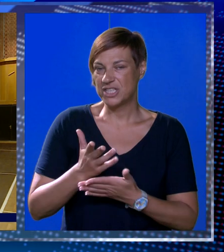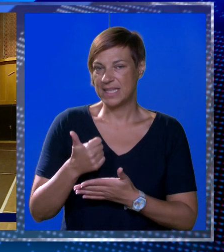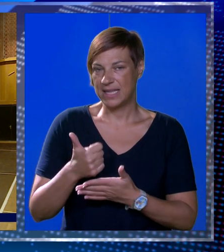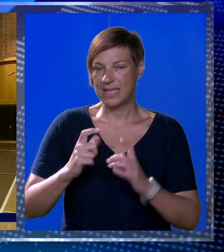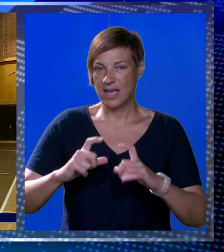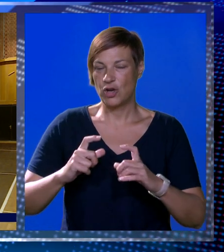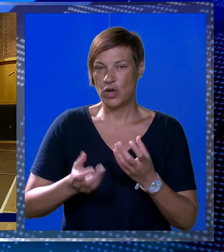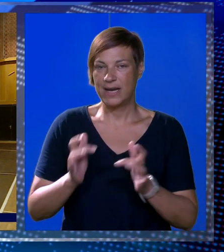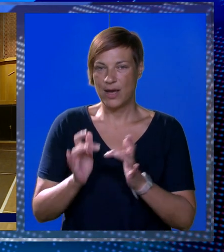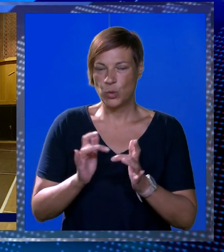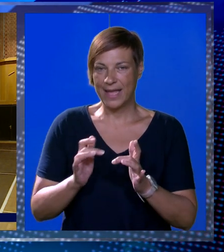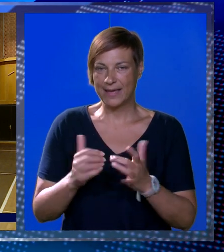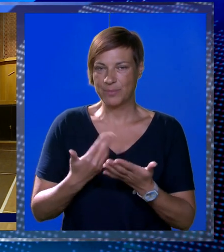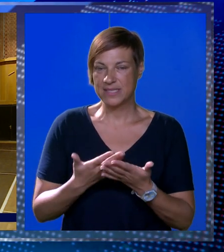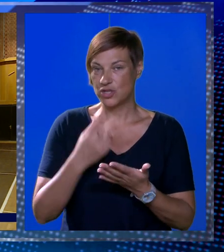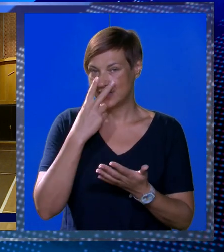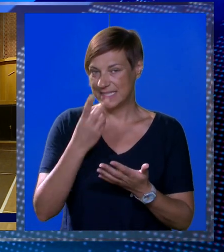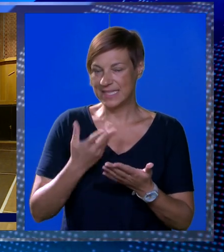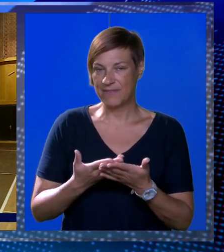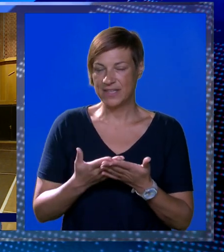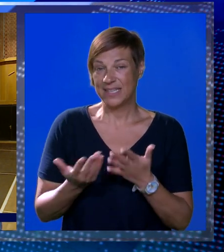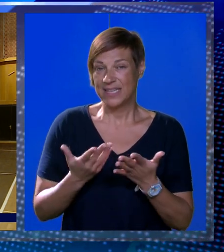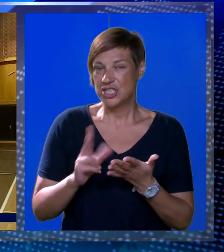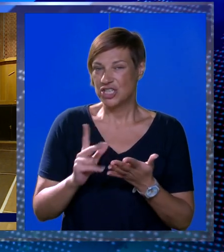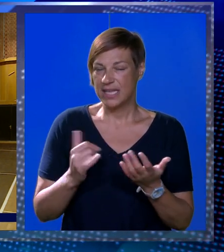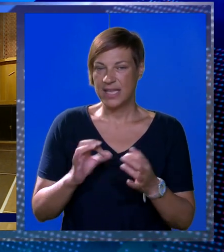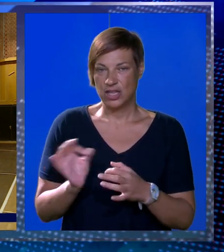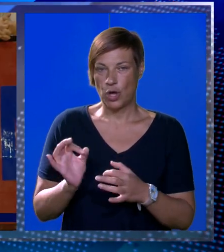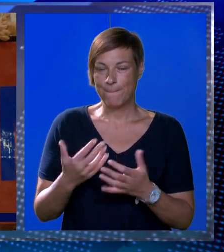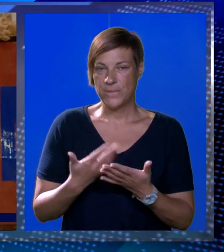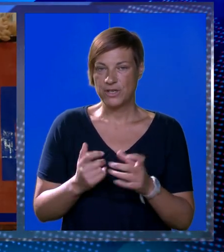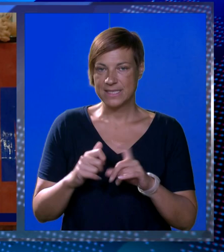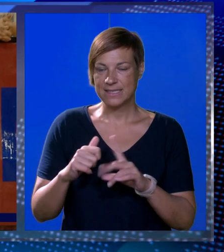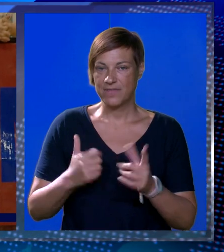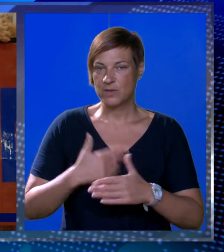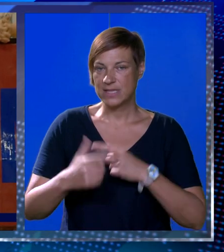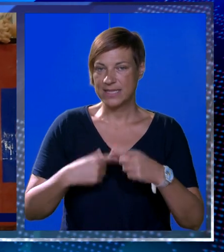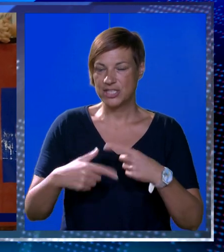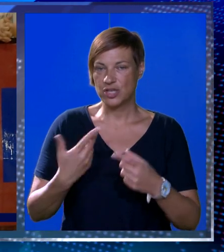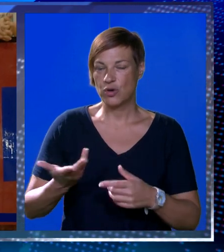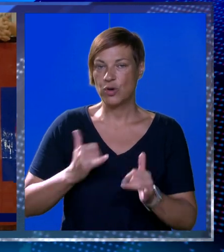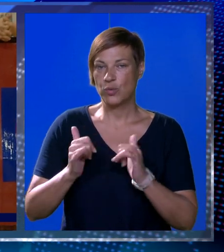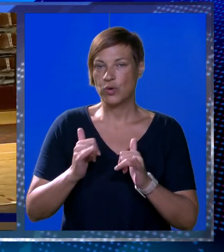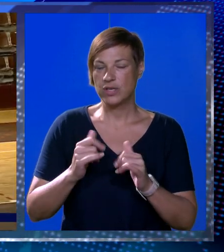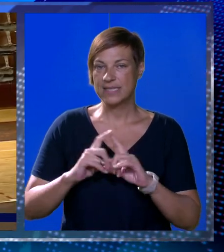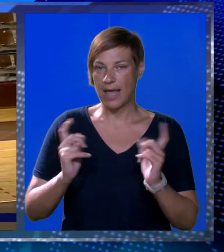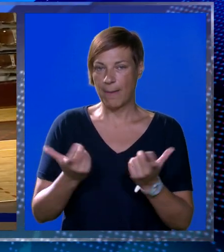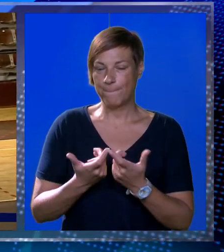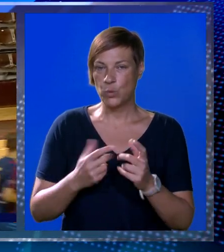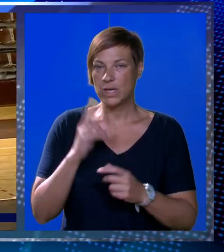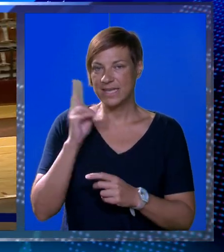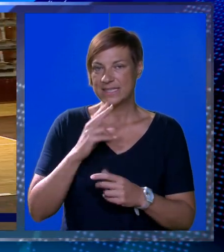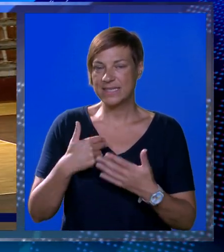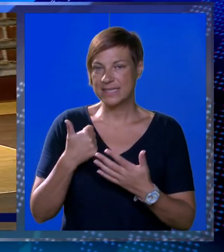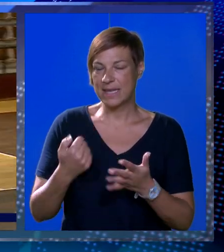čiji ne date ni jedan gol na utakmici to se odmah vidi da nešto tu neštima skver će u sljedećem kolu ugoste Fucal Puli dok